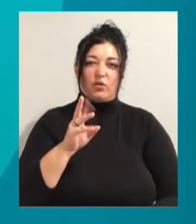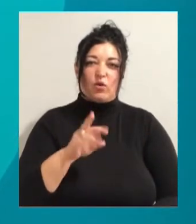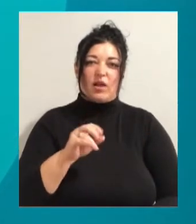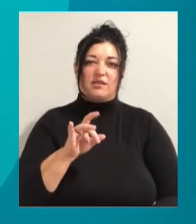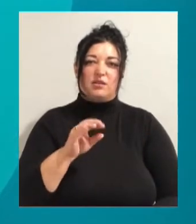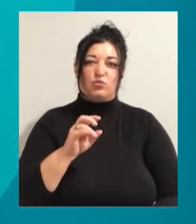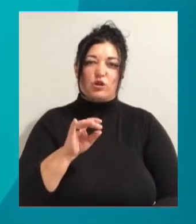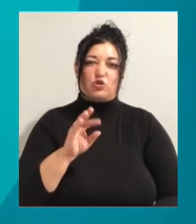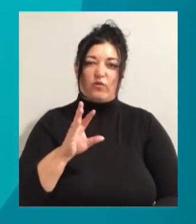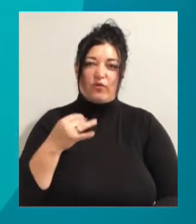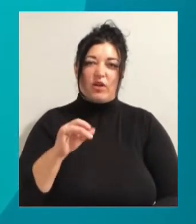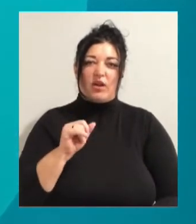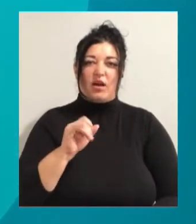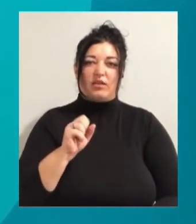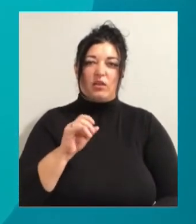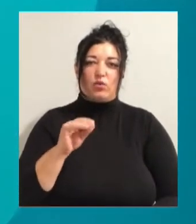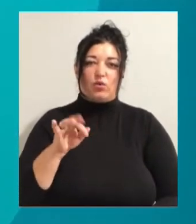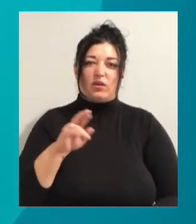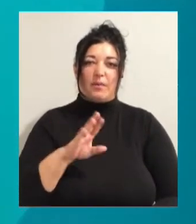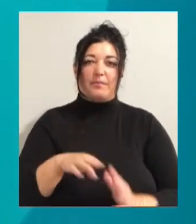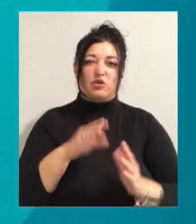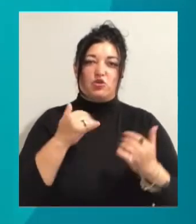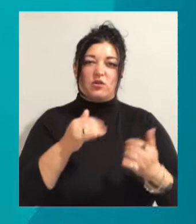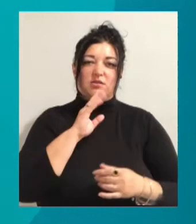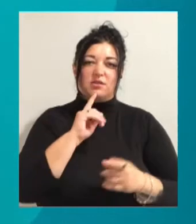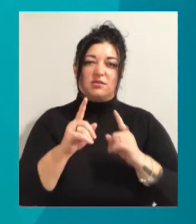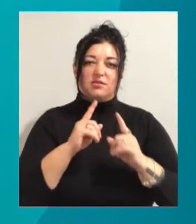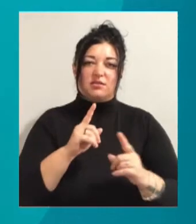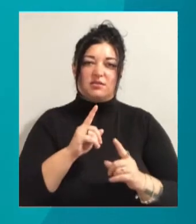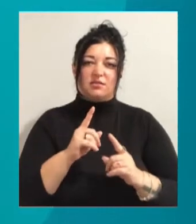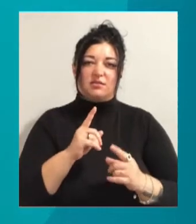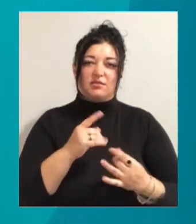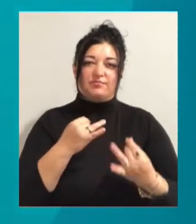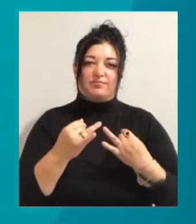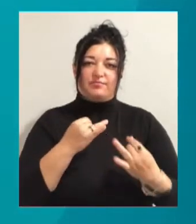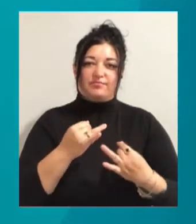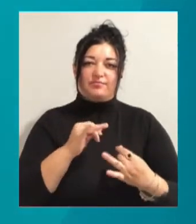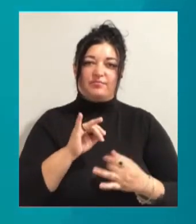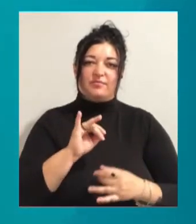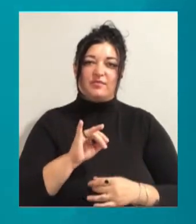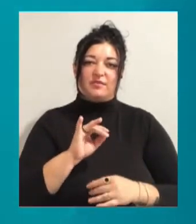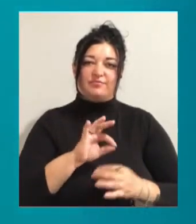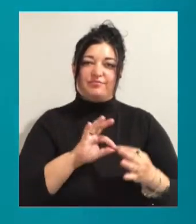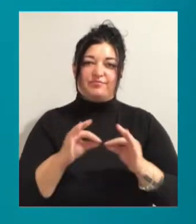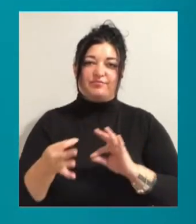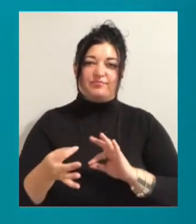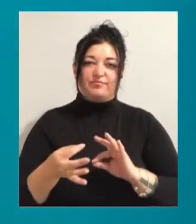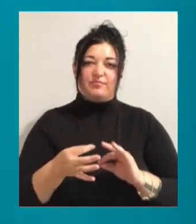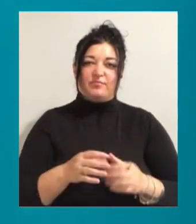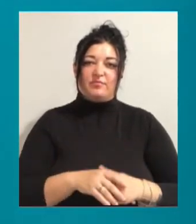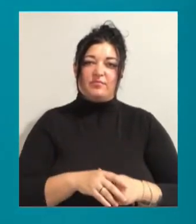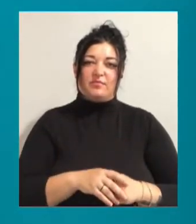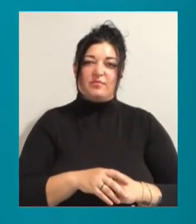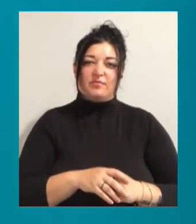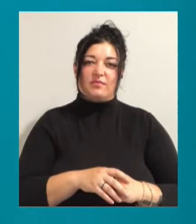Анатолія Деруса. Під час засідання також допитали свідка Євгена Лісицького та самих обвинувачуваних Юрія Гаврилюка та